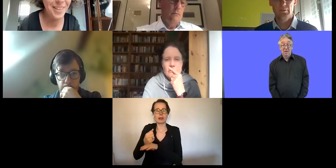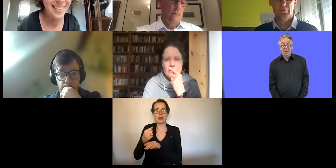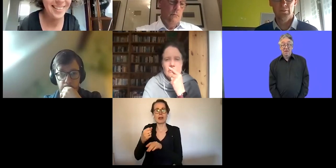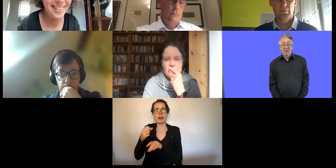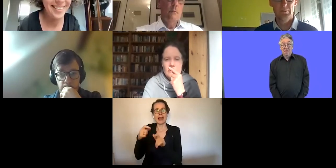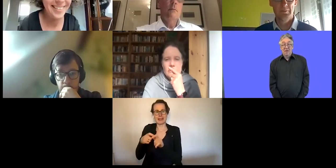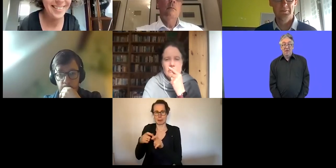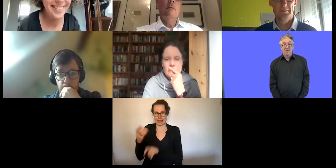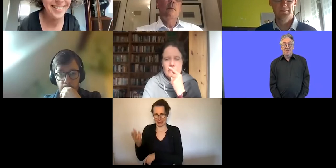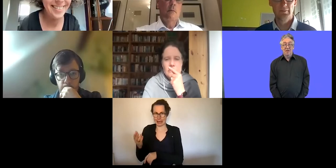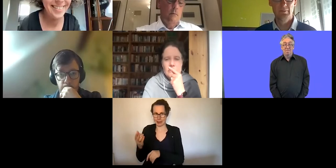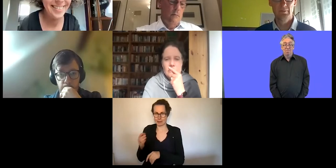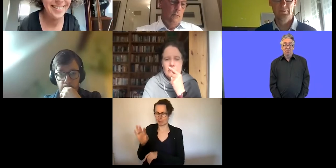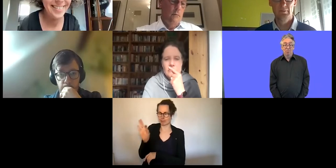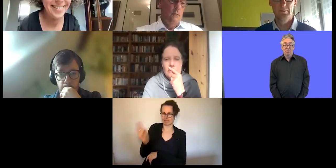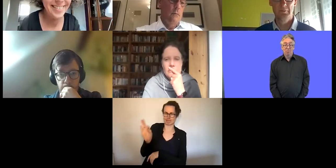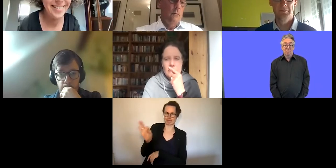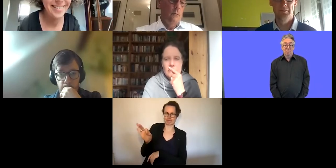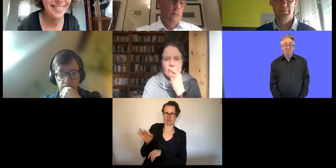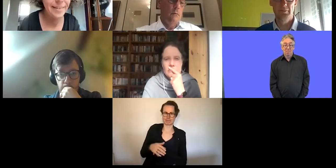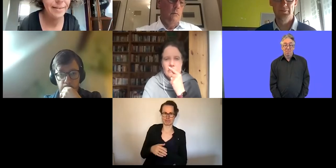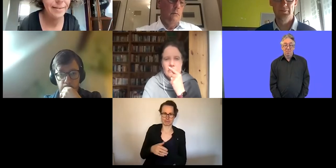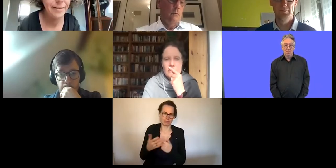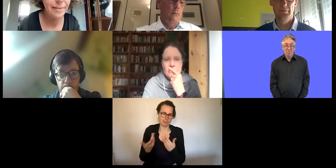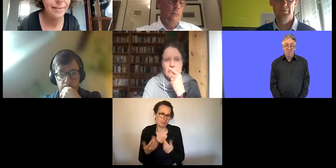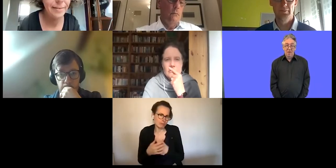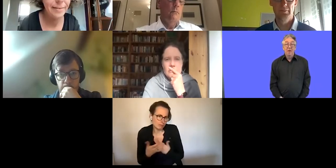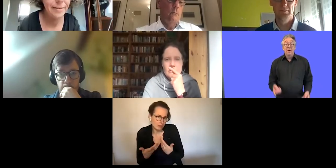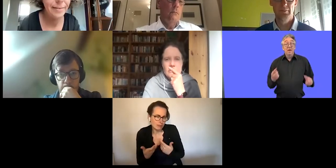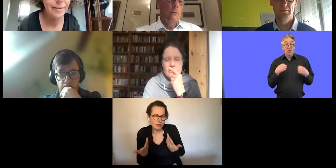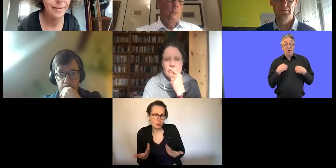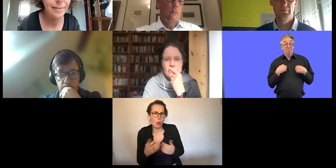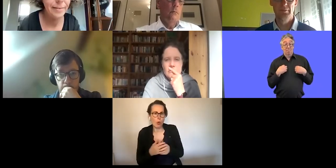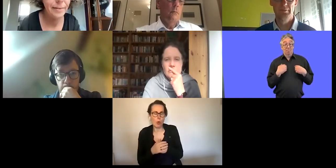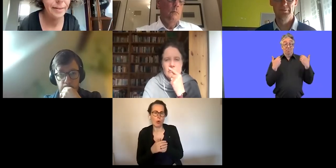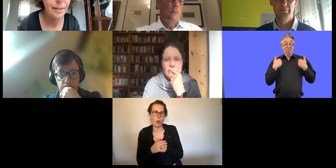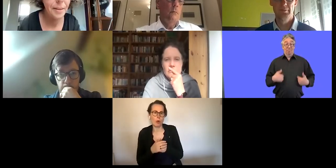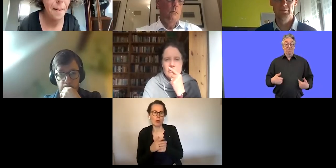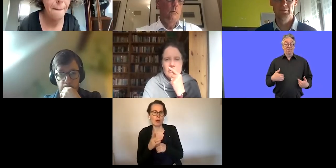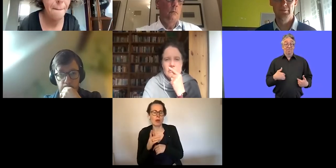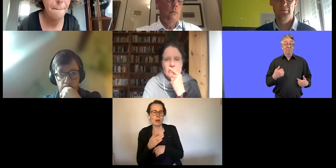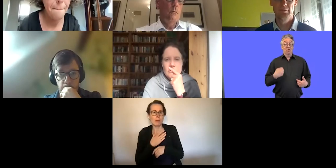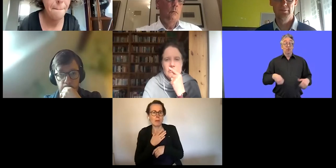-Sieger. Alles gut. Ja, gut. Und, ja, wie gesagt, das ist das, was meine Frage von hinten